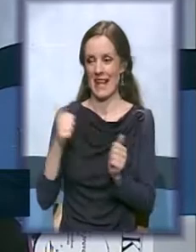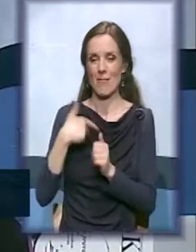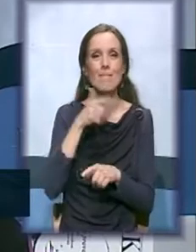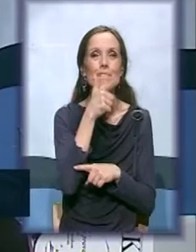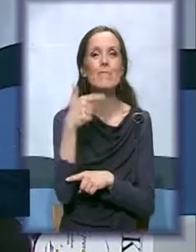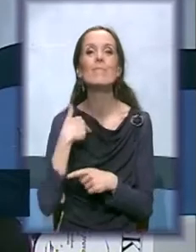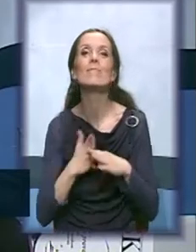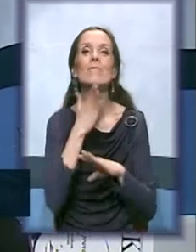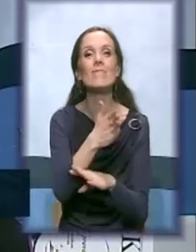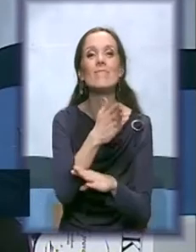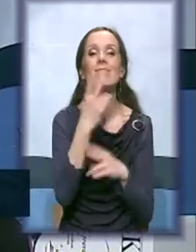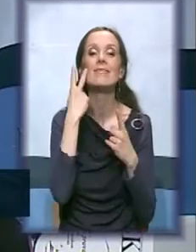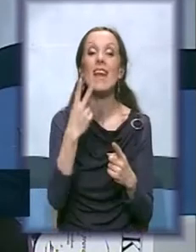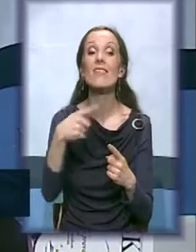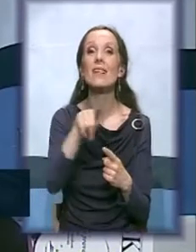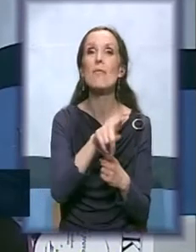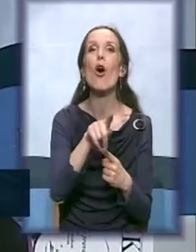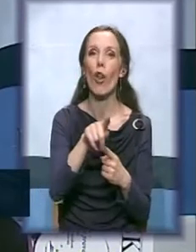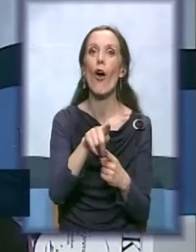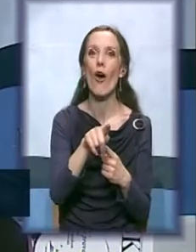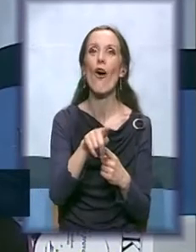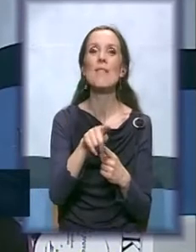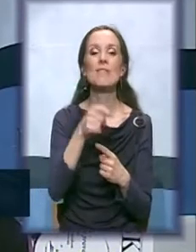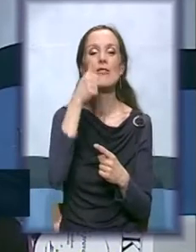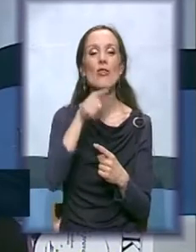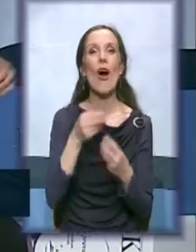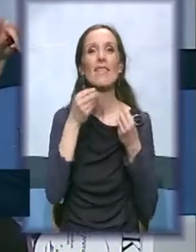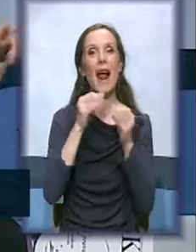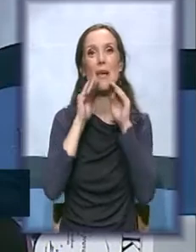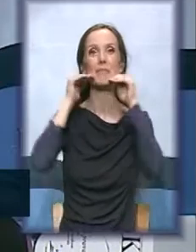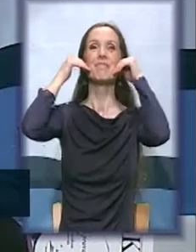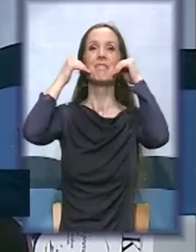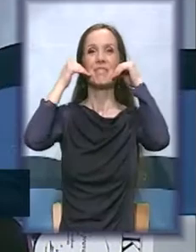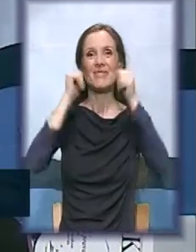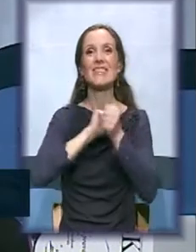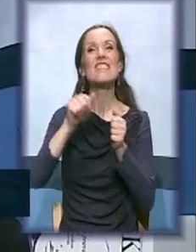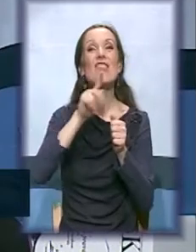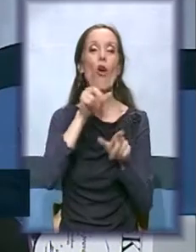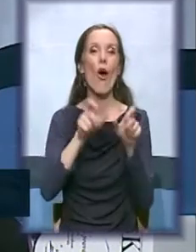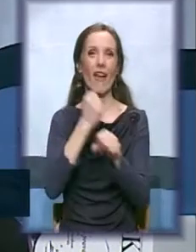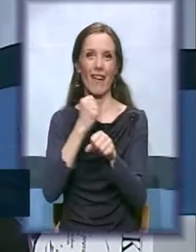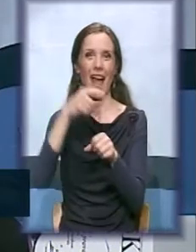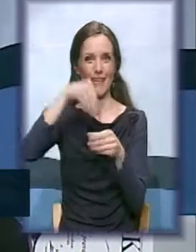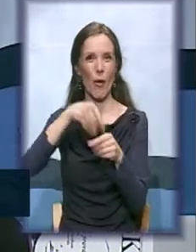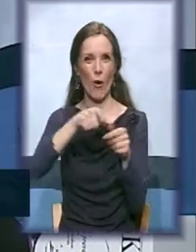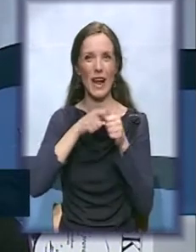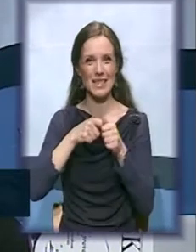onome što jeste donalo osmeh kako na lica svih angažovanih u organizaciji Skruga u Beogradu. Tako verujem i